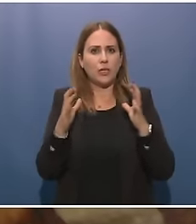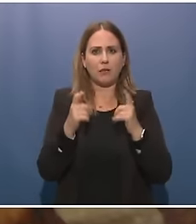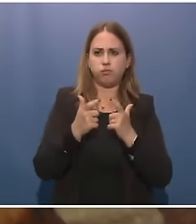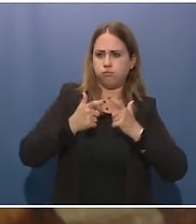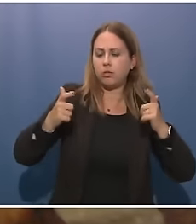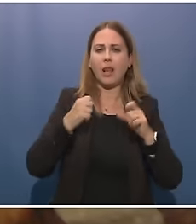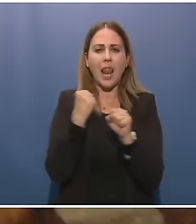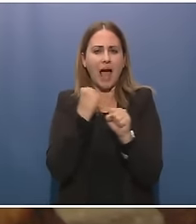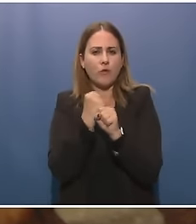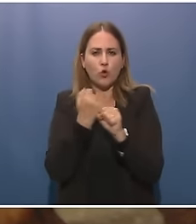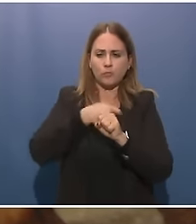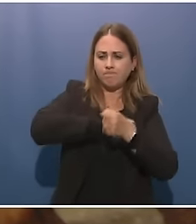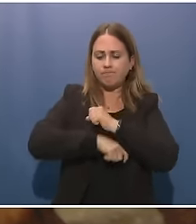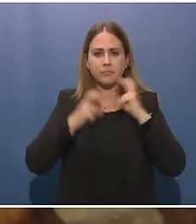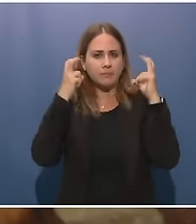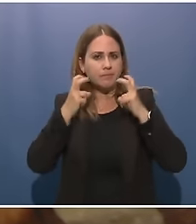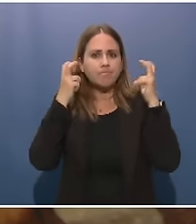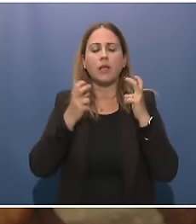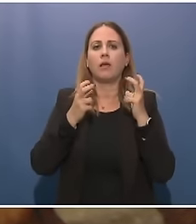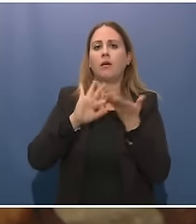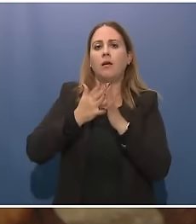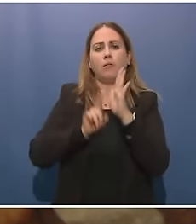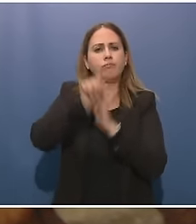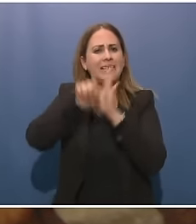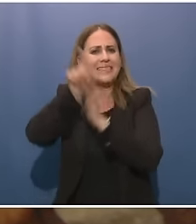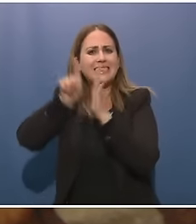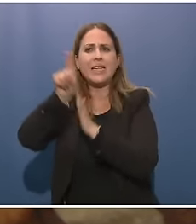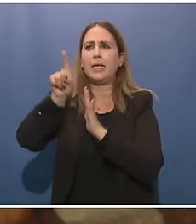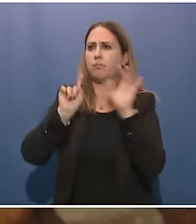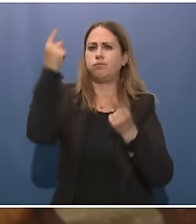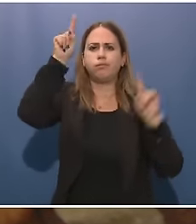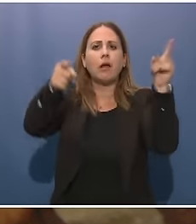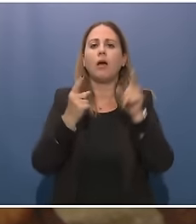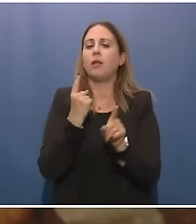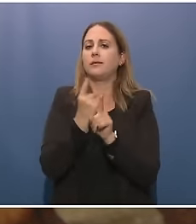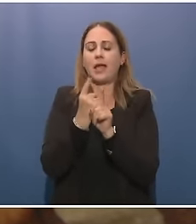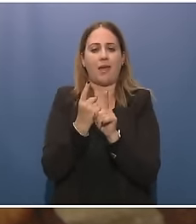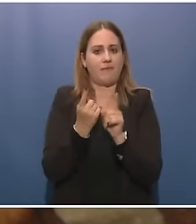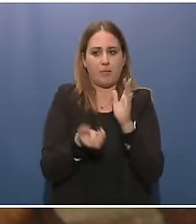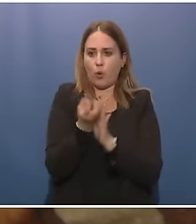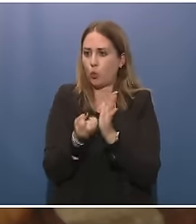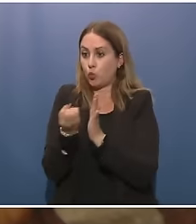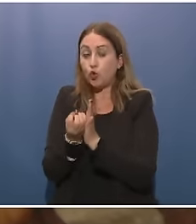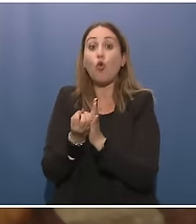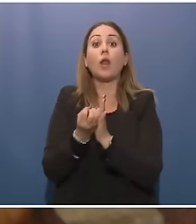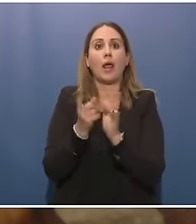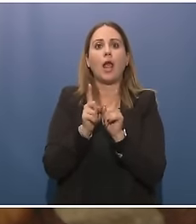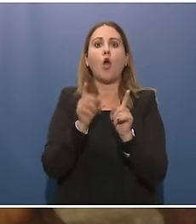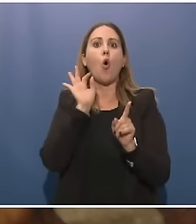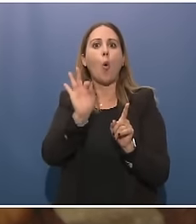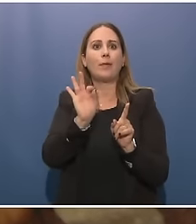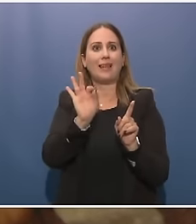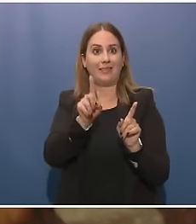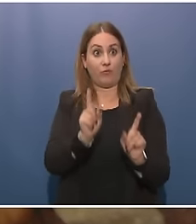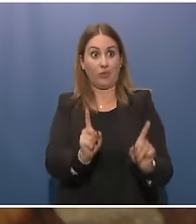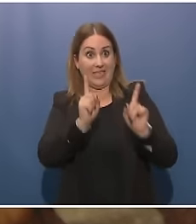proietti. Dobbiamo farlo in maniera veloce ai fini della deterrenza e anche per sostenere l'Ucraina.